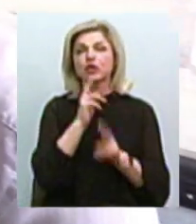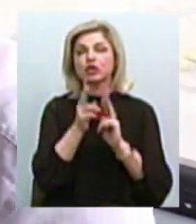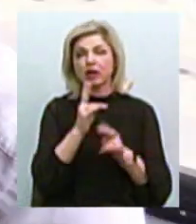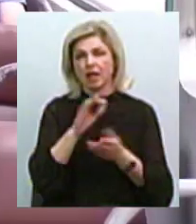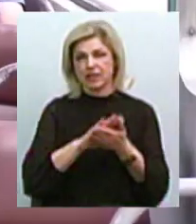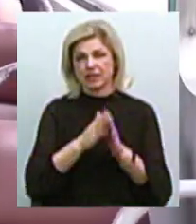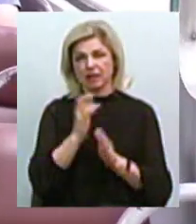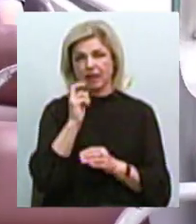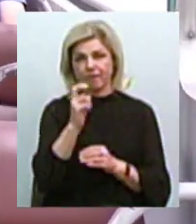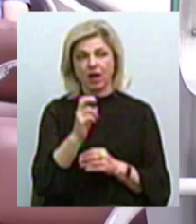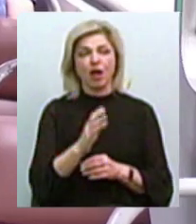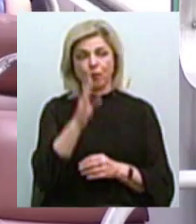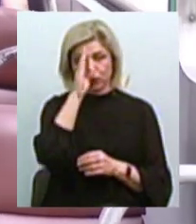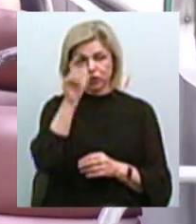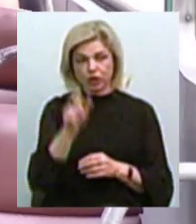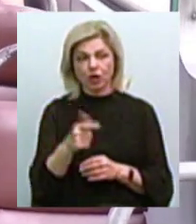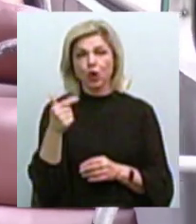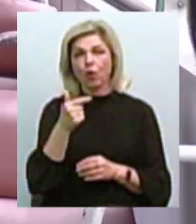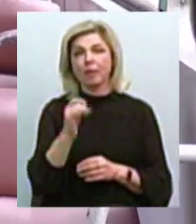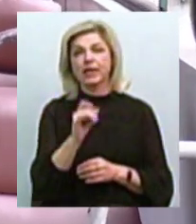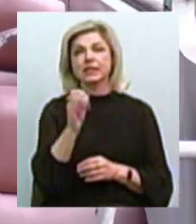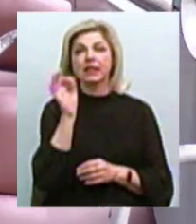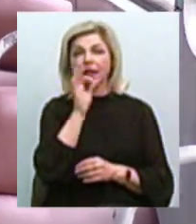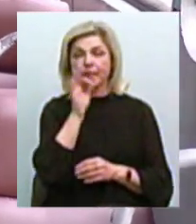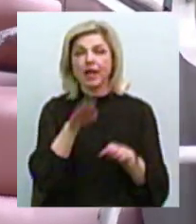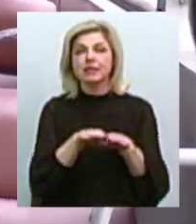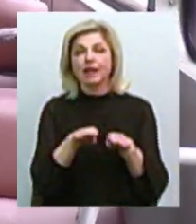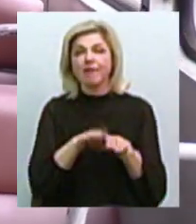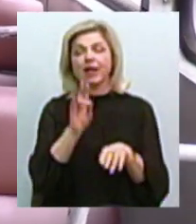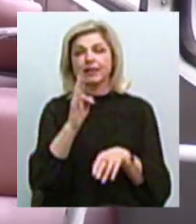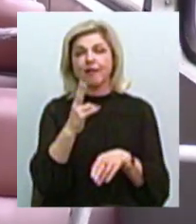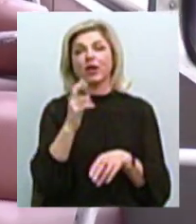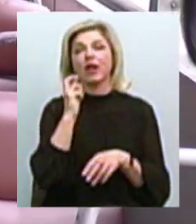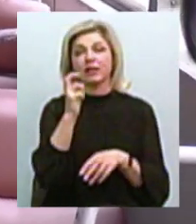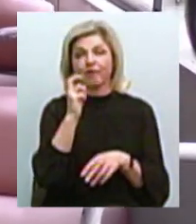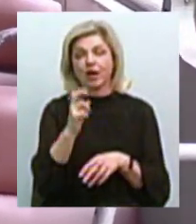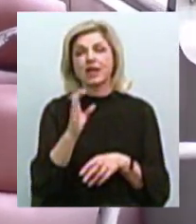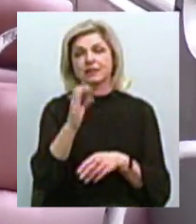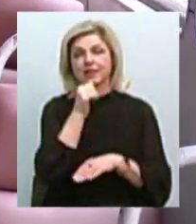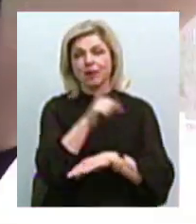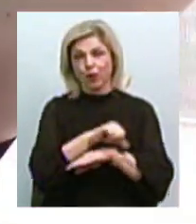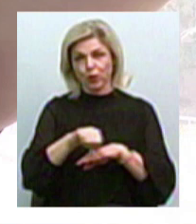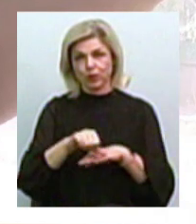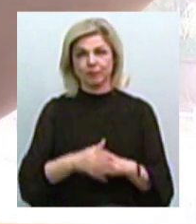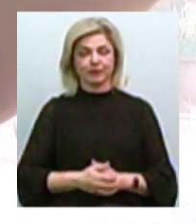трамваїв. Вадим Крущенко, громадянин Німеччини, порівнює Миколаївський громадський транспорт з закордонним.